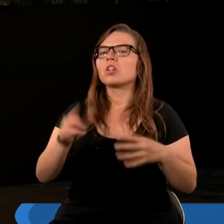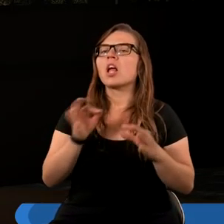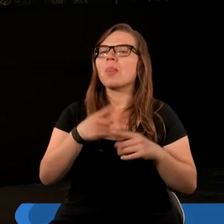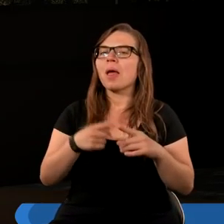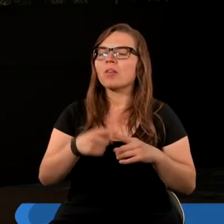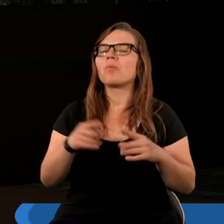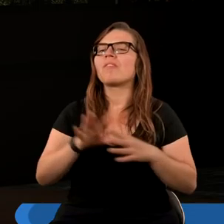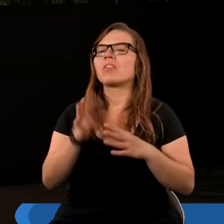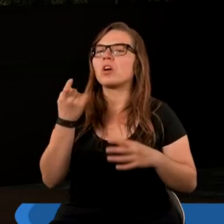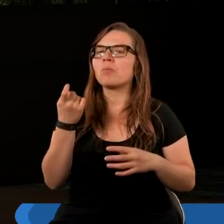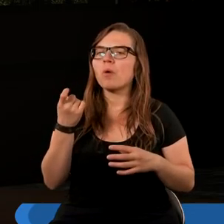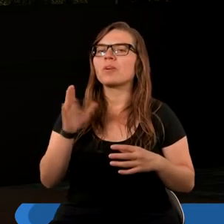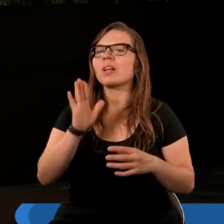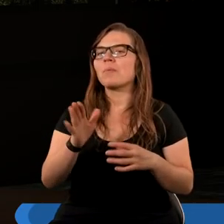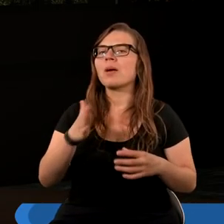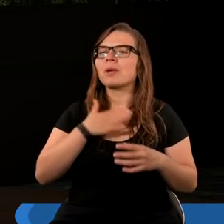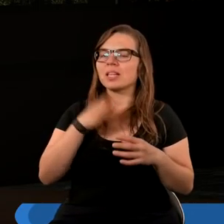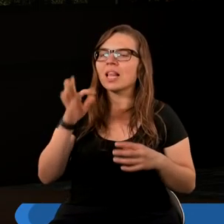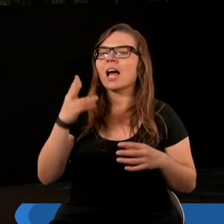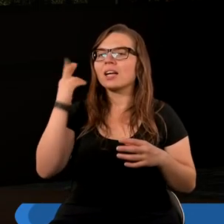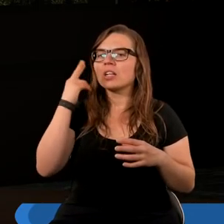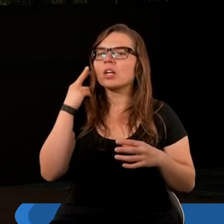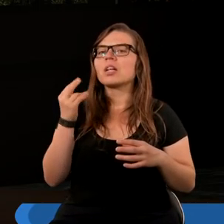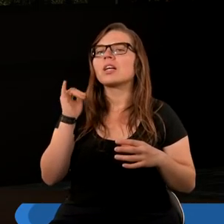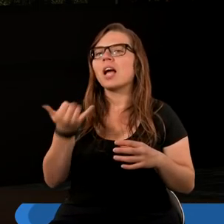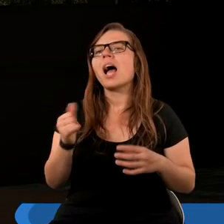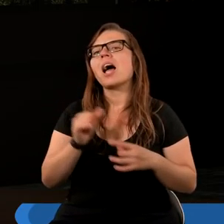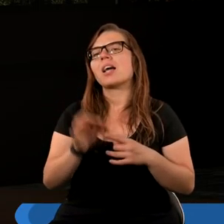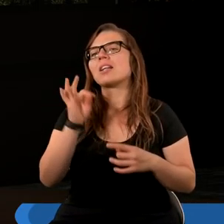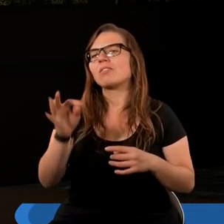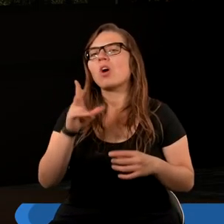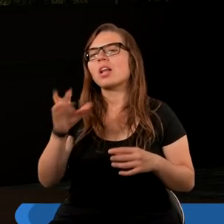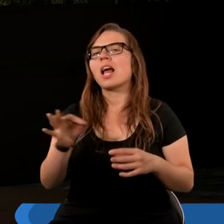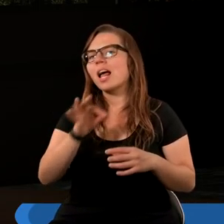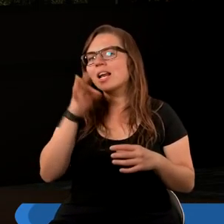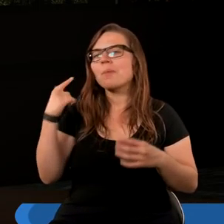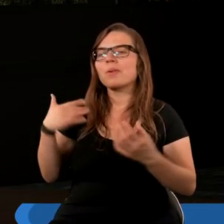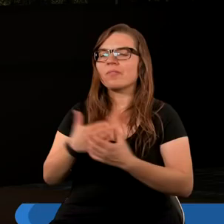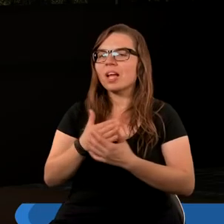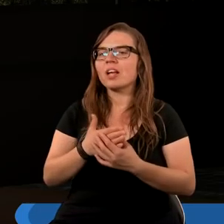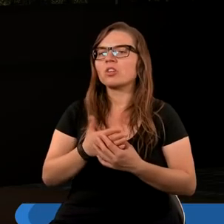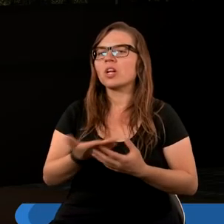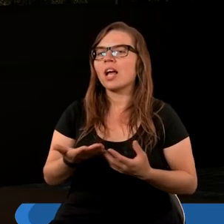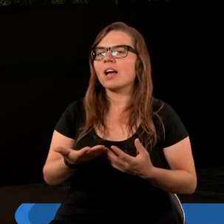Natomiast w momencie, jak mamy takie zrozumienie, jakie w swojej najlepszej wierze,